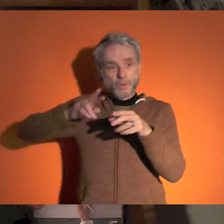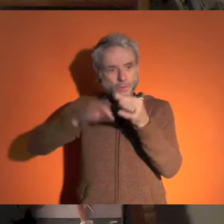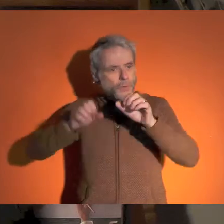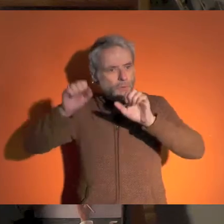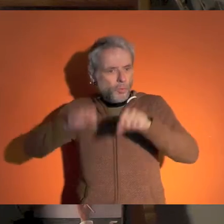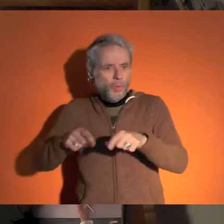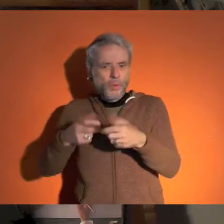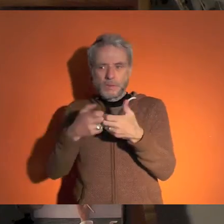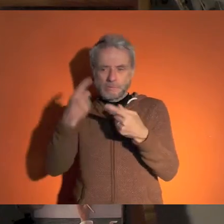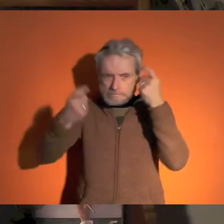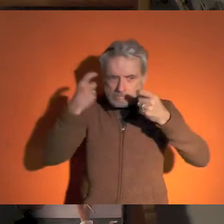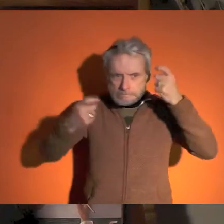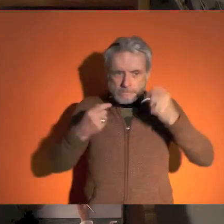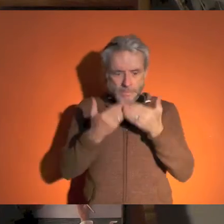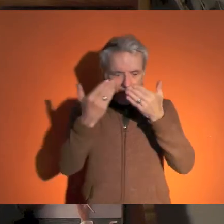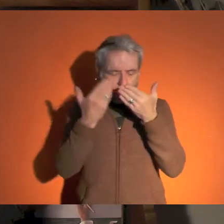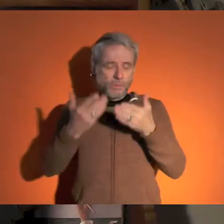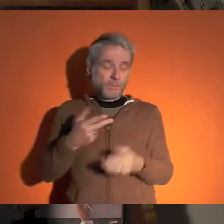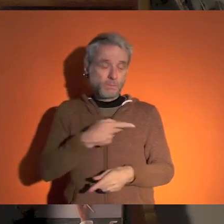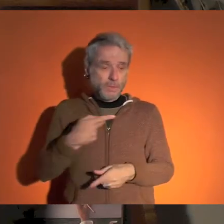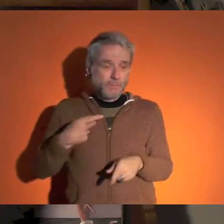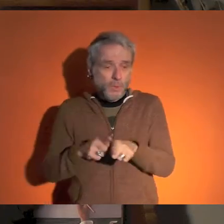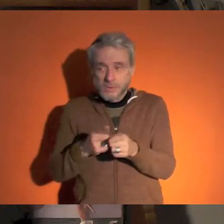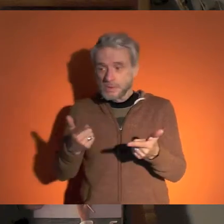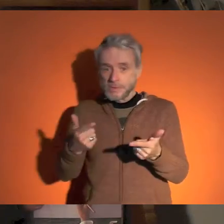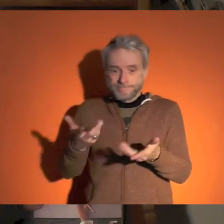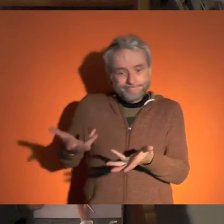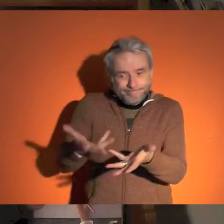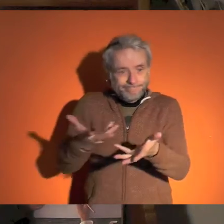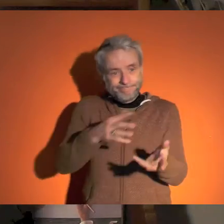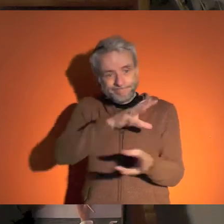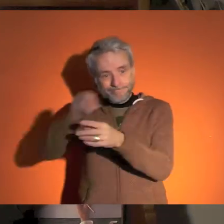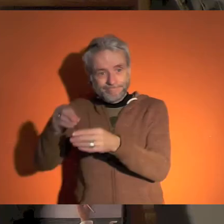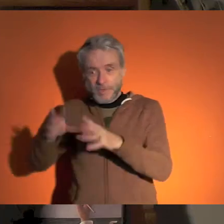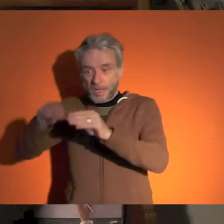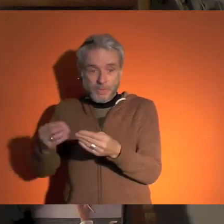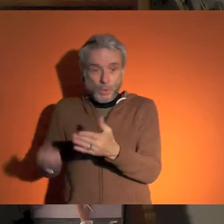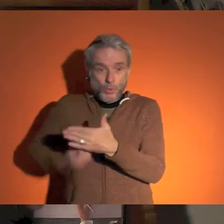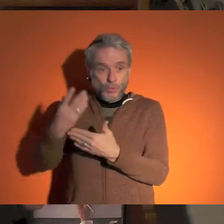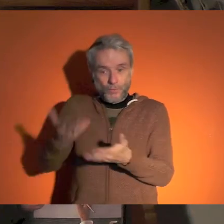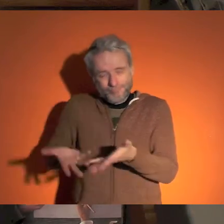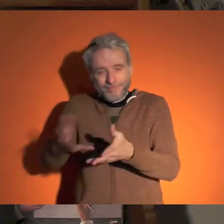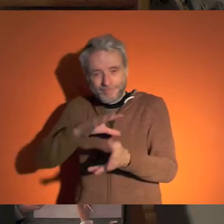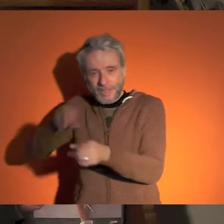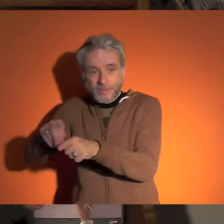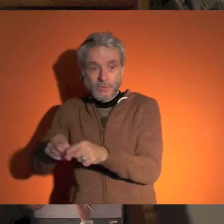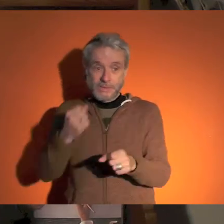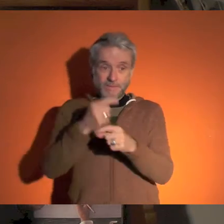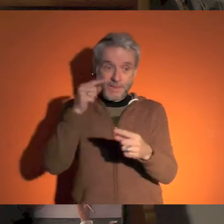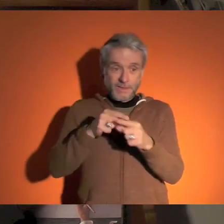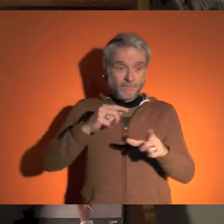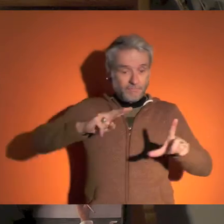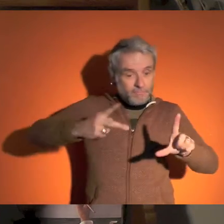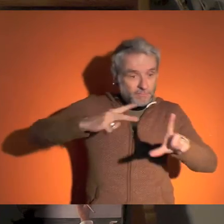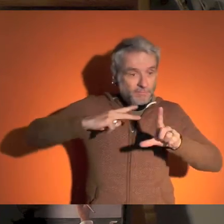à un médecin généraliste, n'aient pas accès à une infirmière. Il y a des solutions en travaillant sur les études de médecine, en travaillant sur l